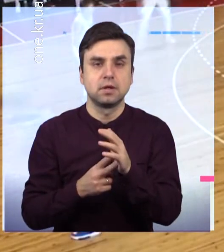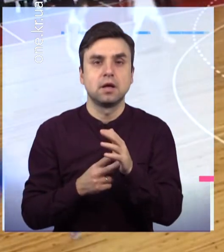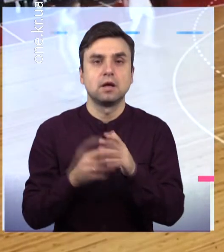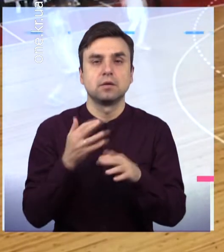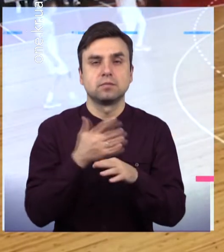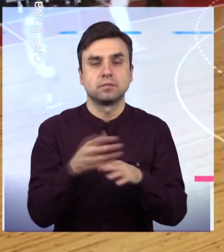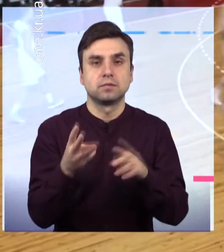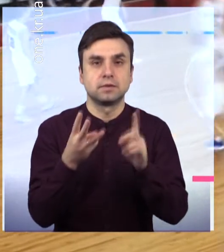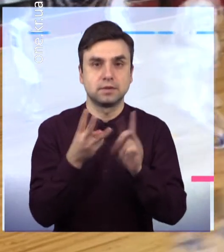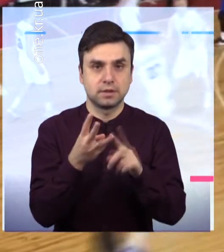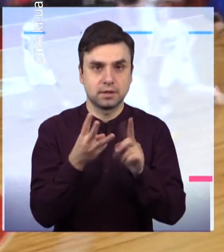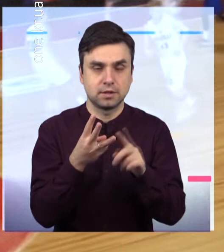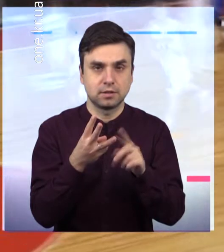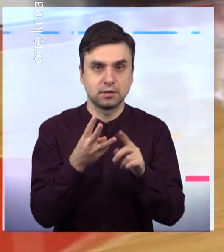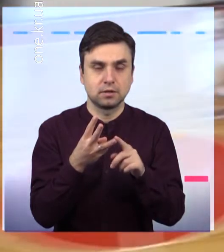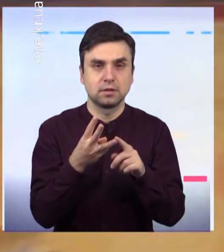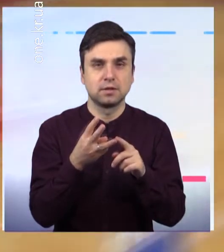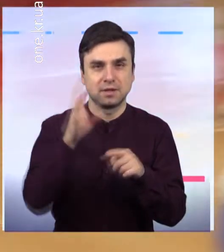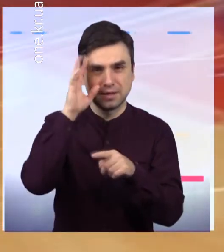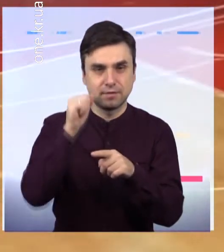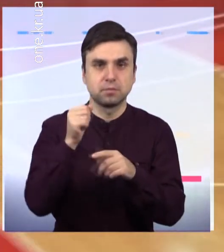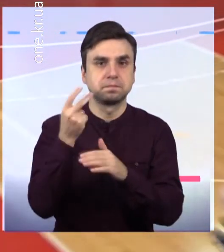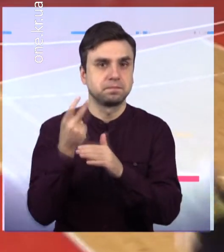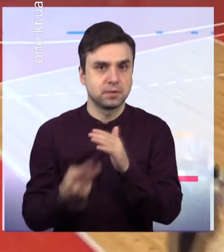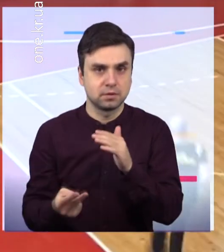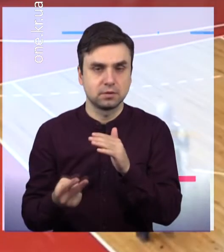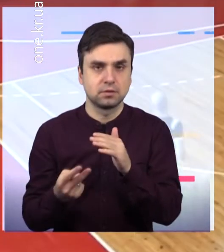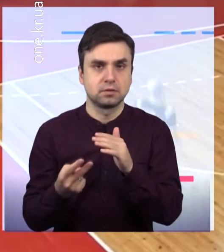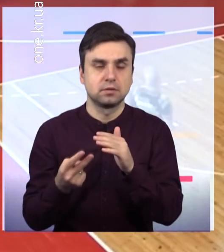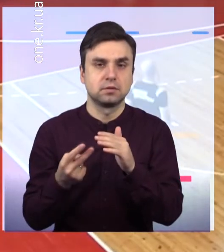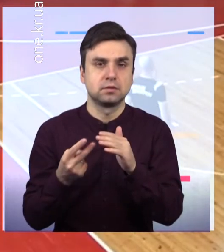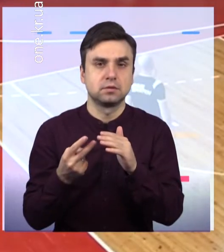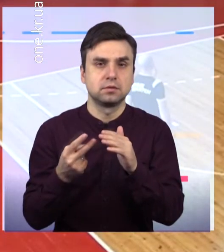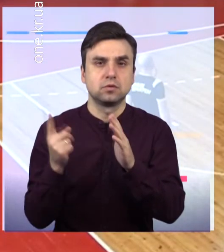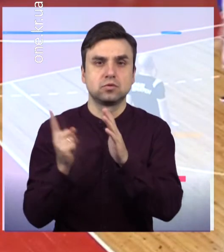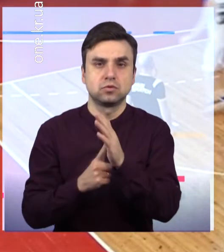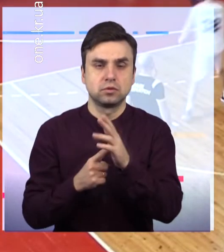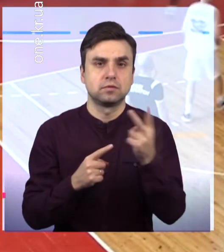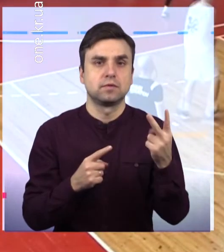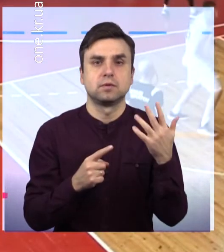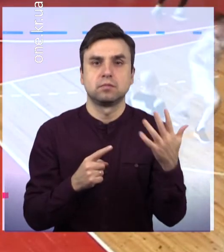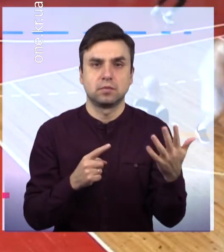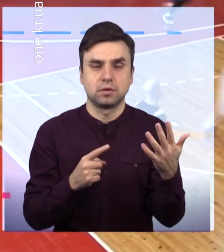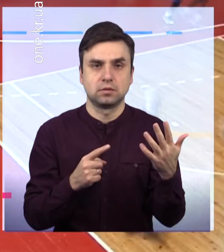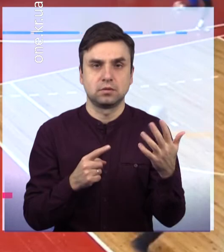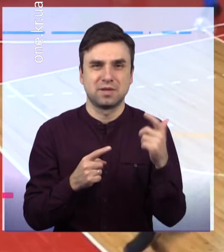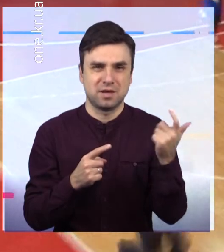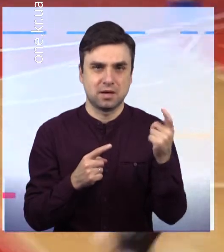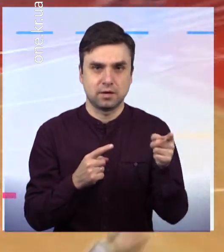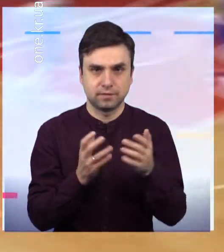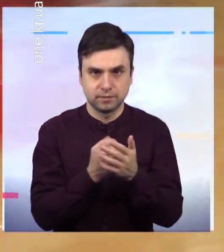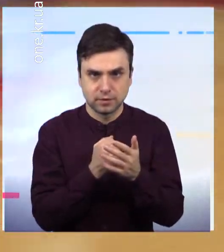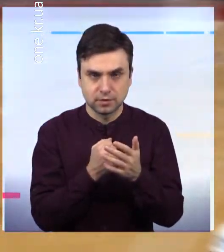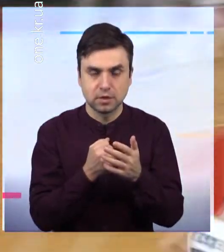криворіжські баскетболісти провалились Як підсумок, вона закінчилась із рахунком 6-25 на користь госта із Харкова